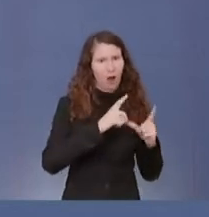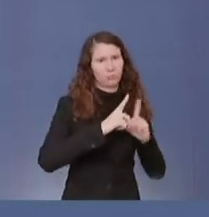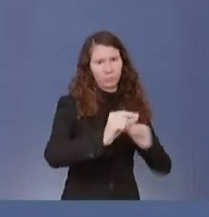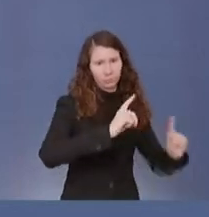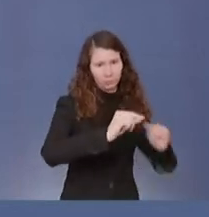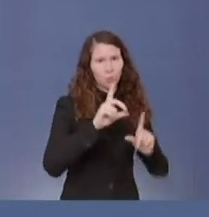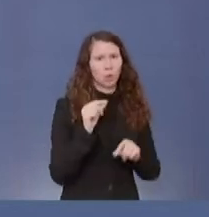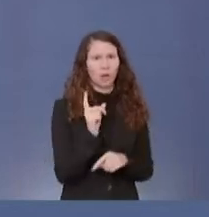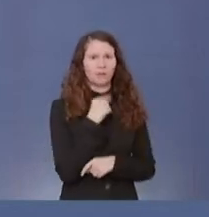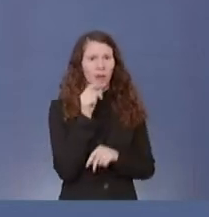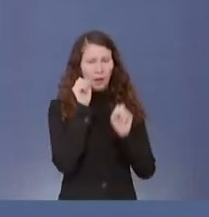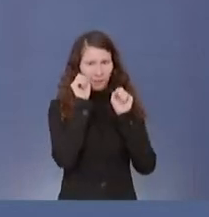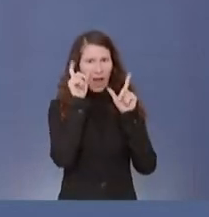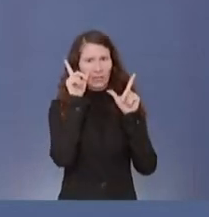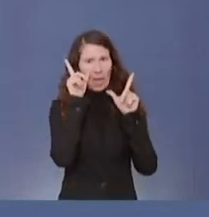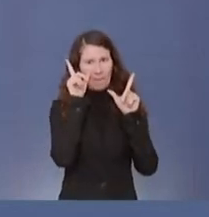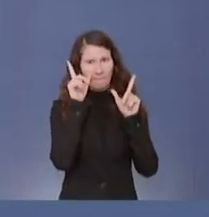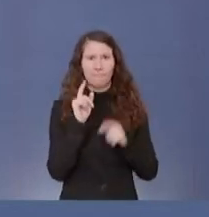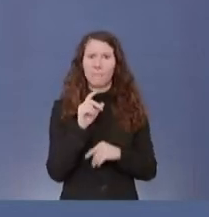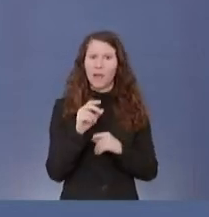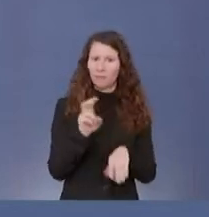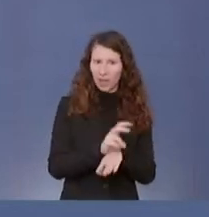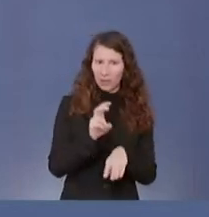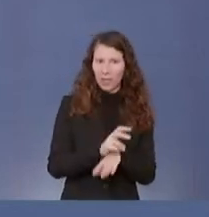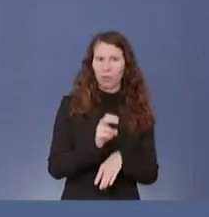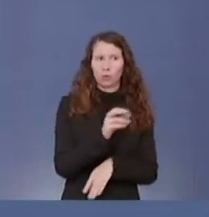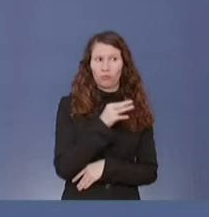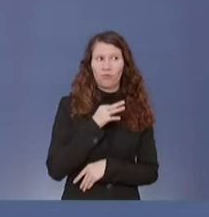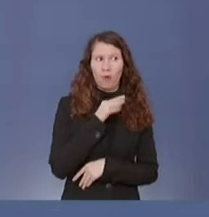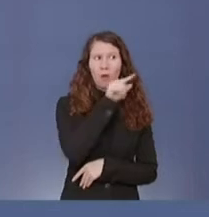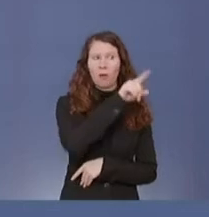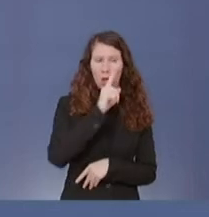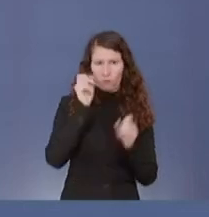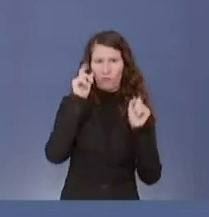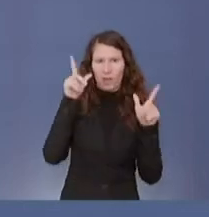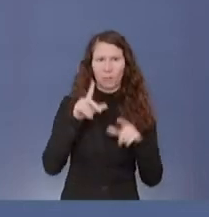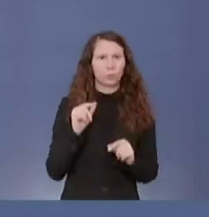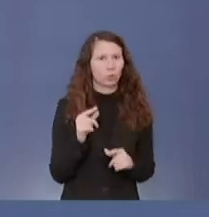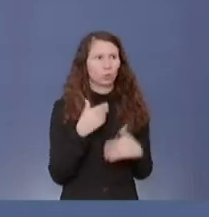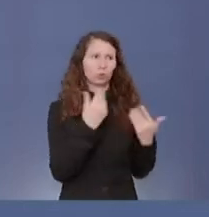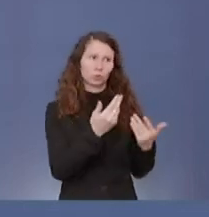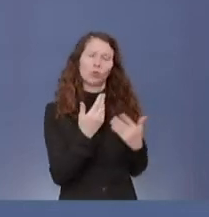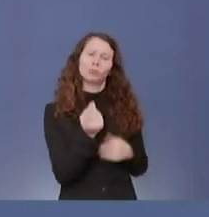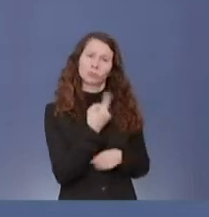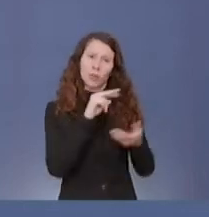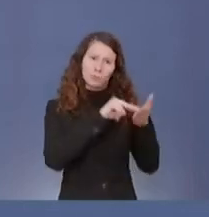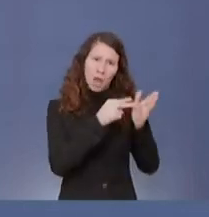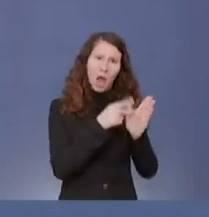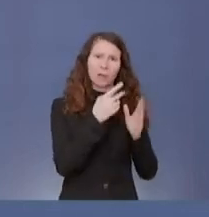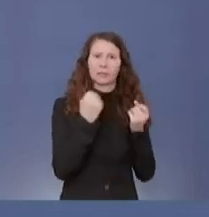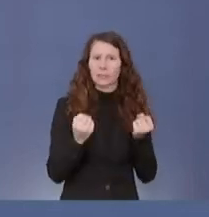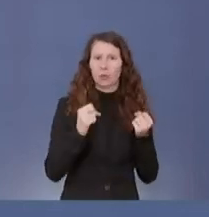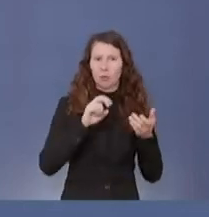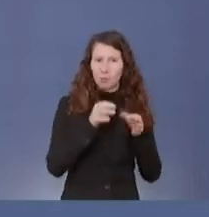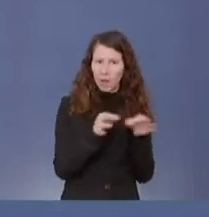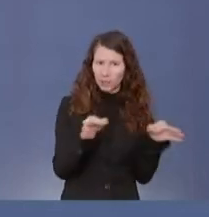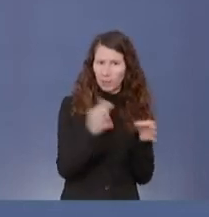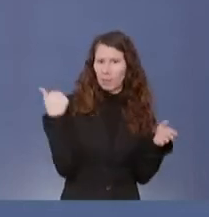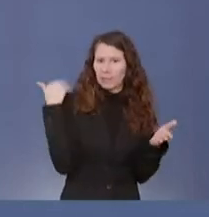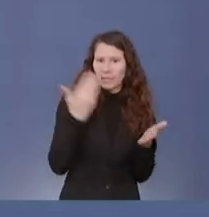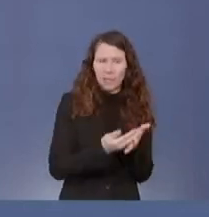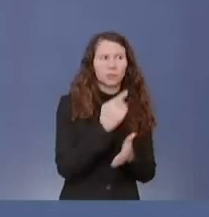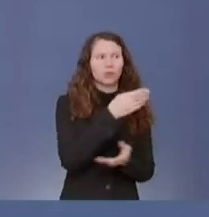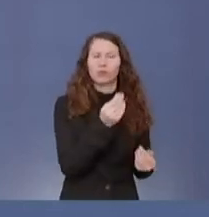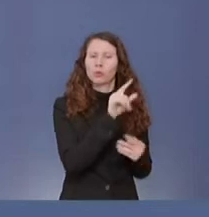wachsam, unsere Vertretungen auch. Wir fühlen uns dort gut mit unseren Plänen und mit den Sicherungsmaßnahmen versorgt.